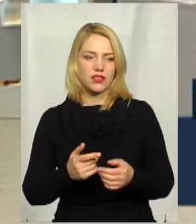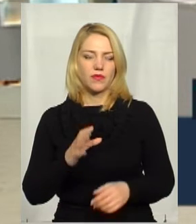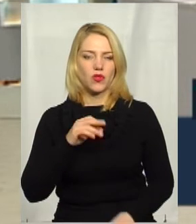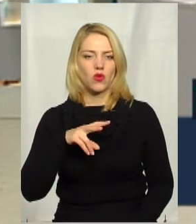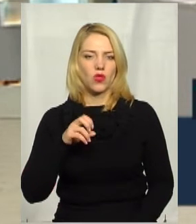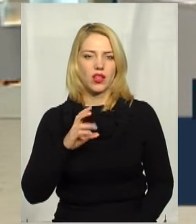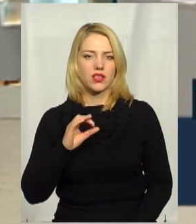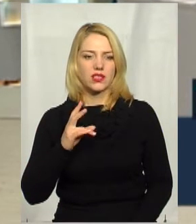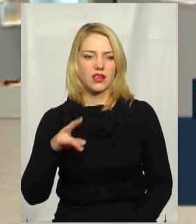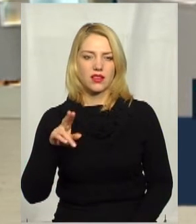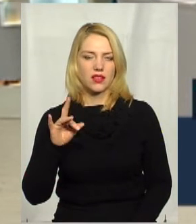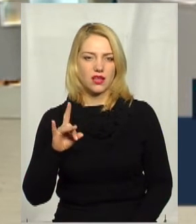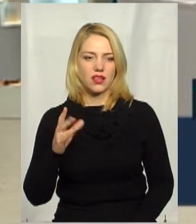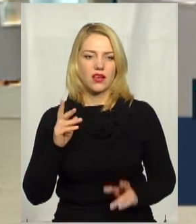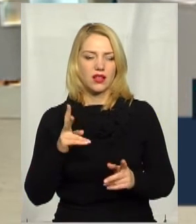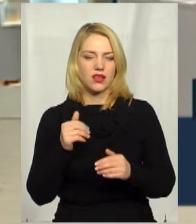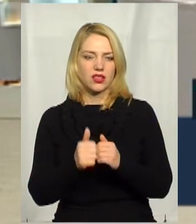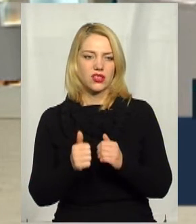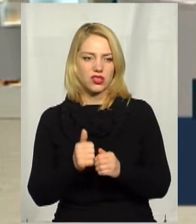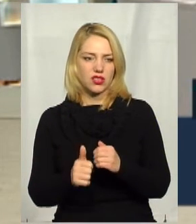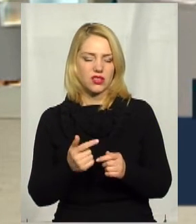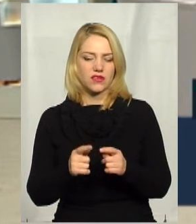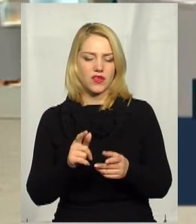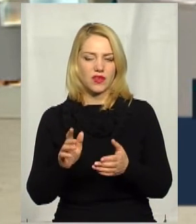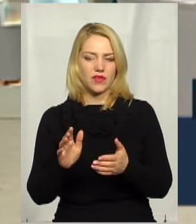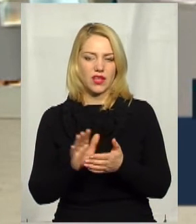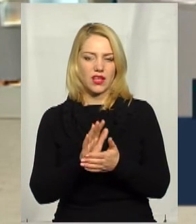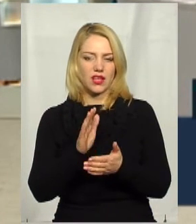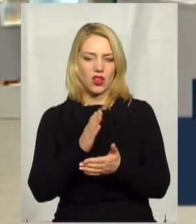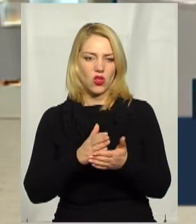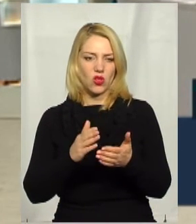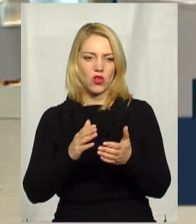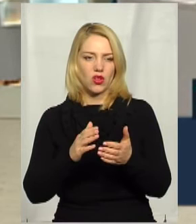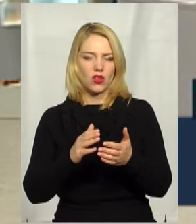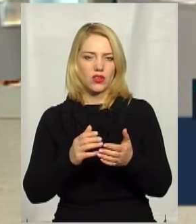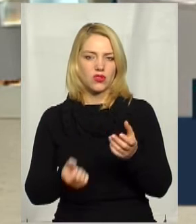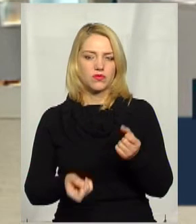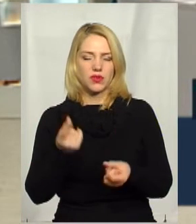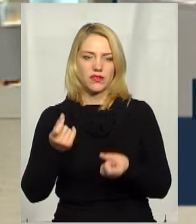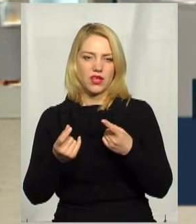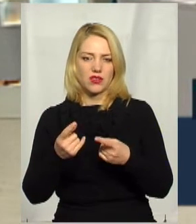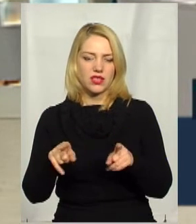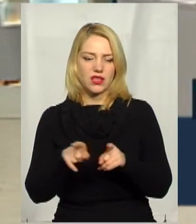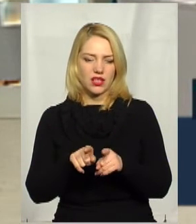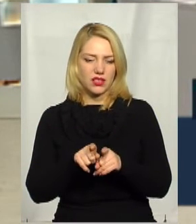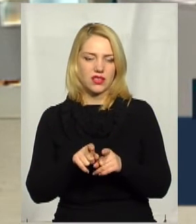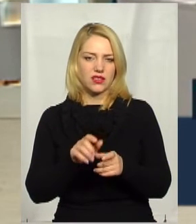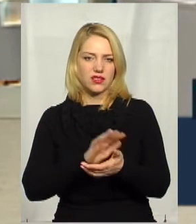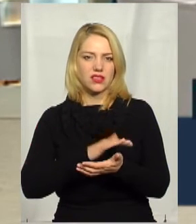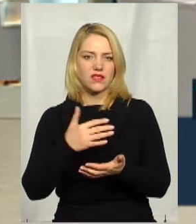такі звалища з рештками тварин зустрічаються в нашій області? Ну,